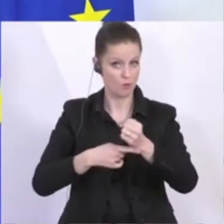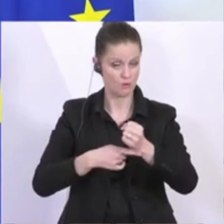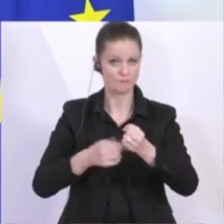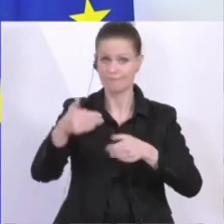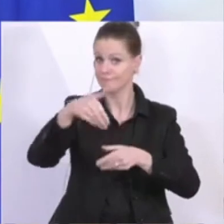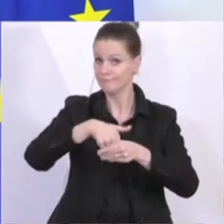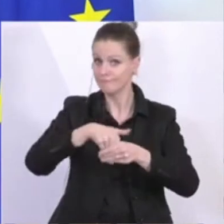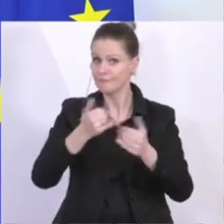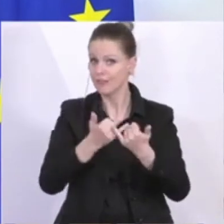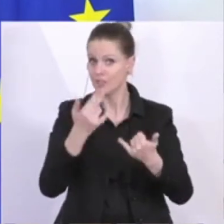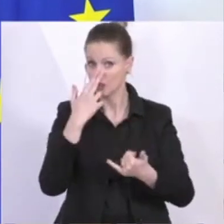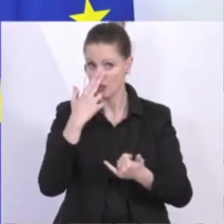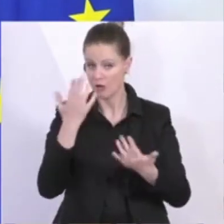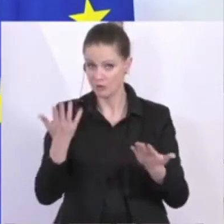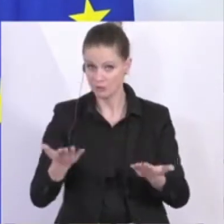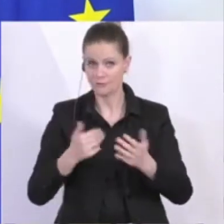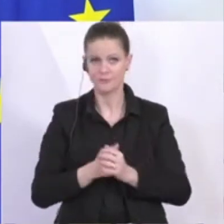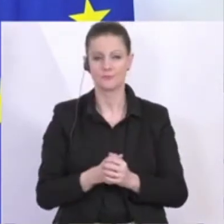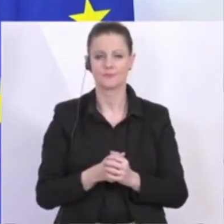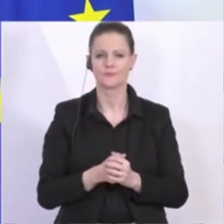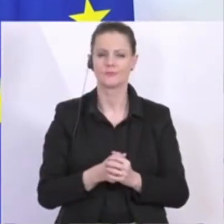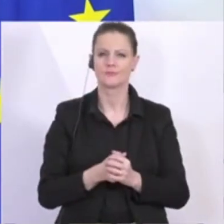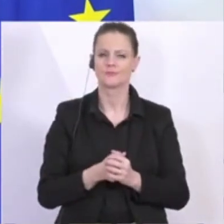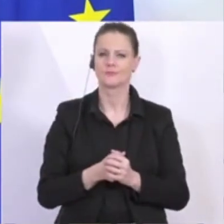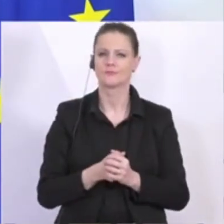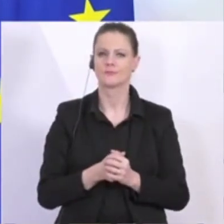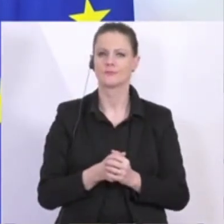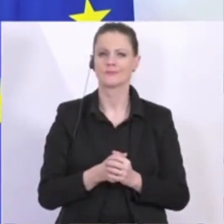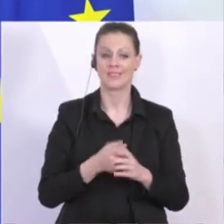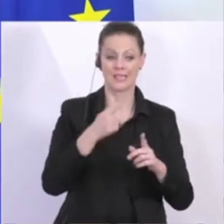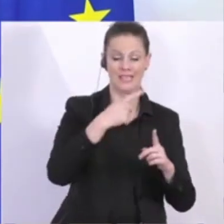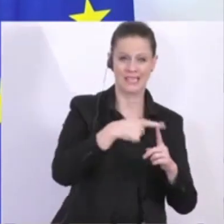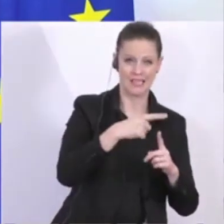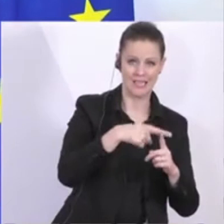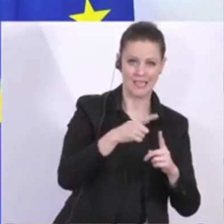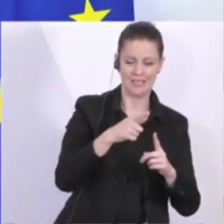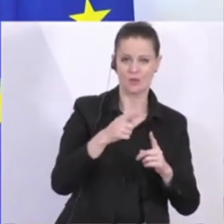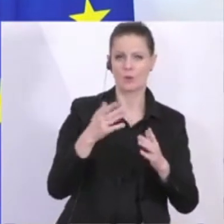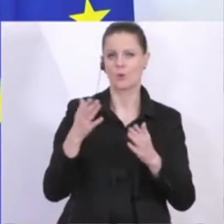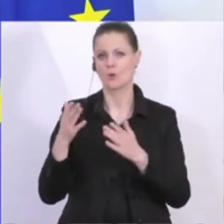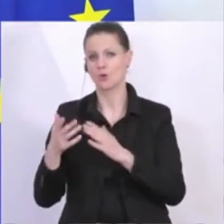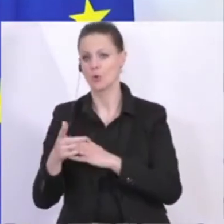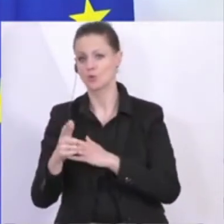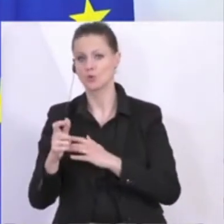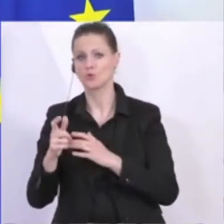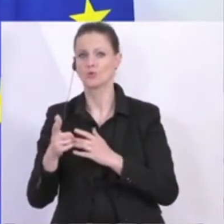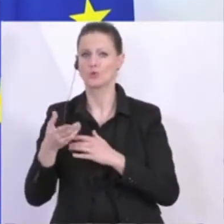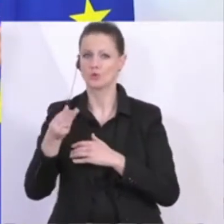Instrumentarium so gedacht, dass das eine Mischung ist aus Kredit und Zuschuss.